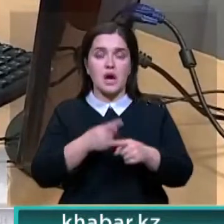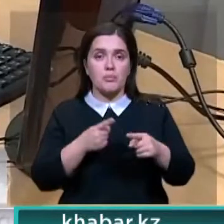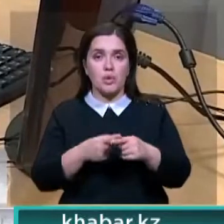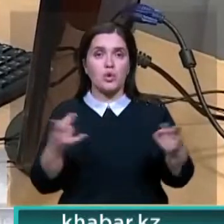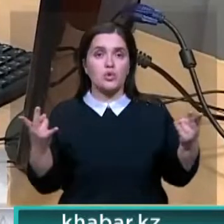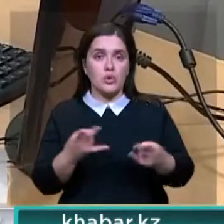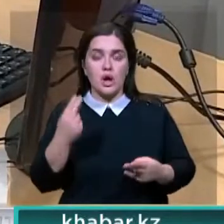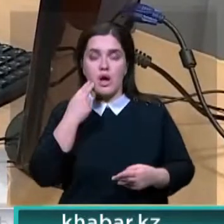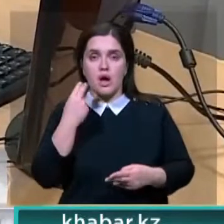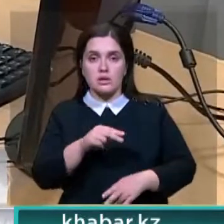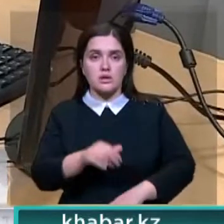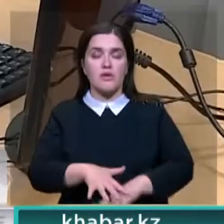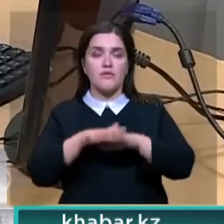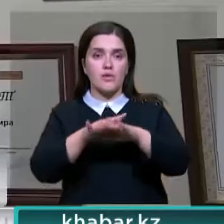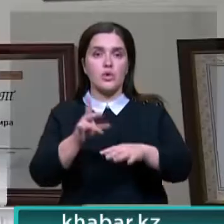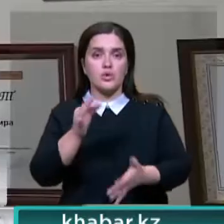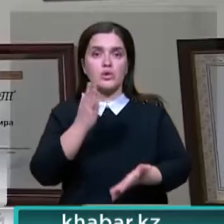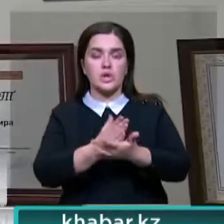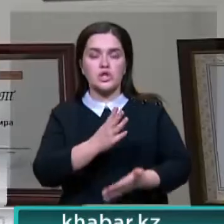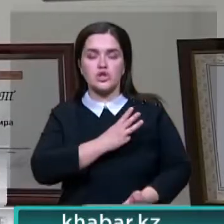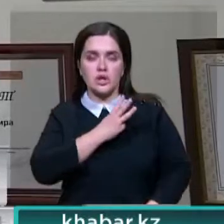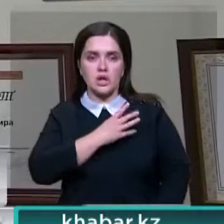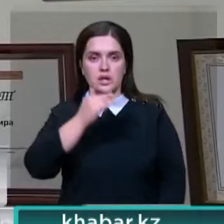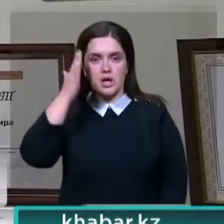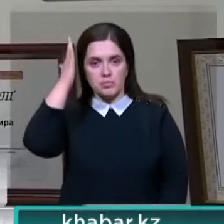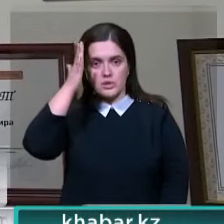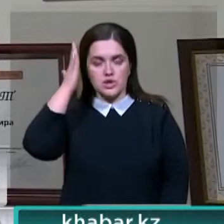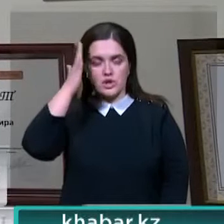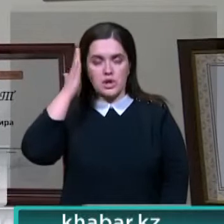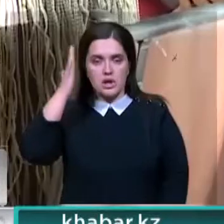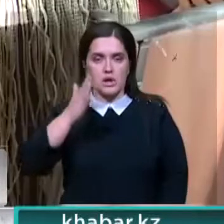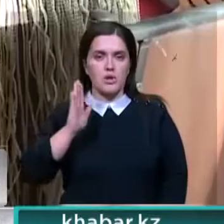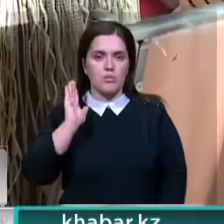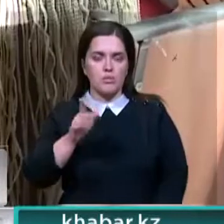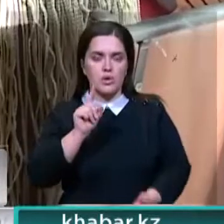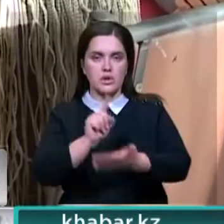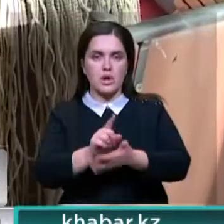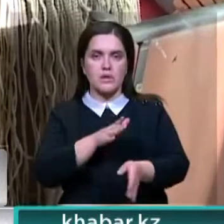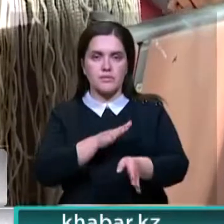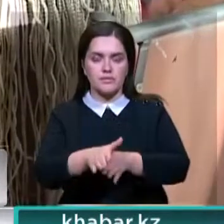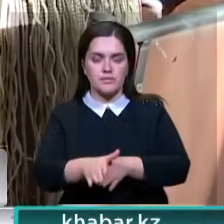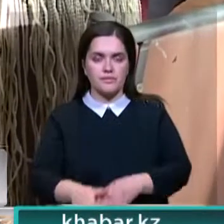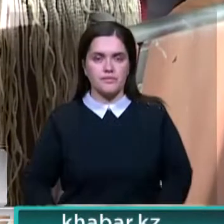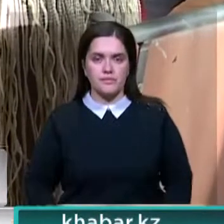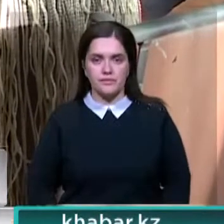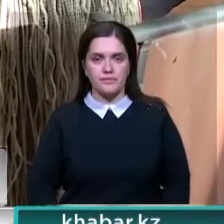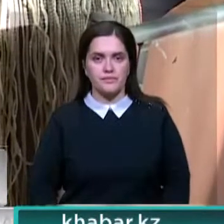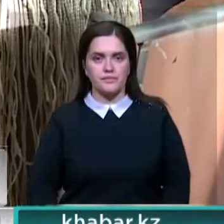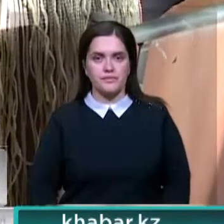хорошее финансирование, но есть желание и мечта, которая наверняка должна воплотиться в жизнь.